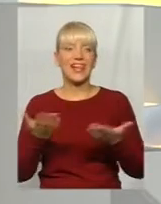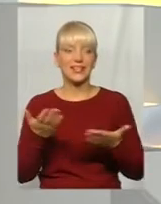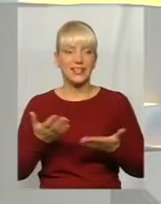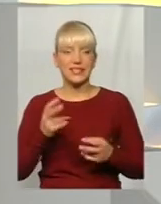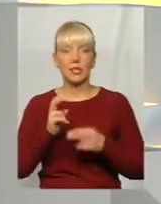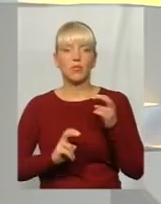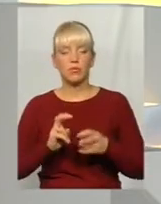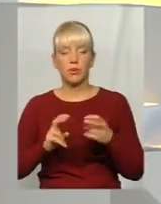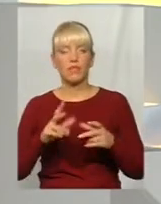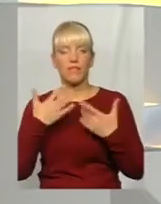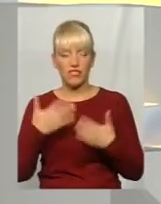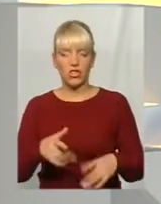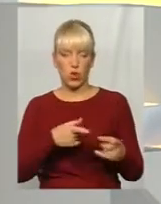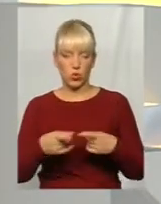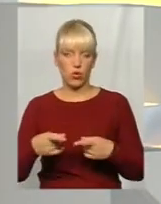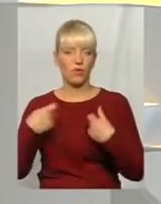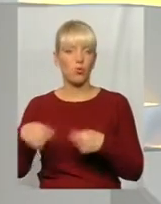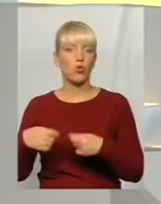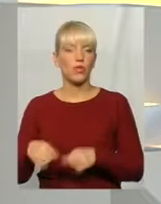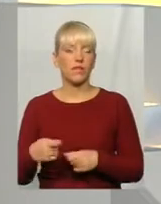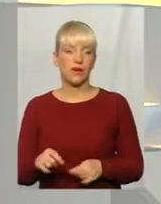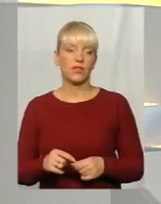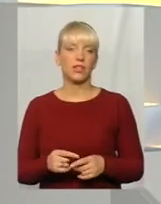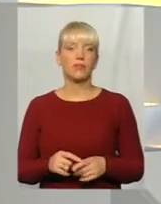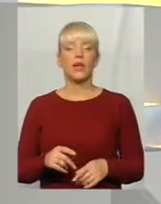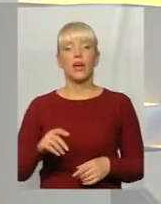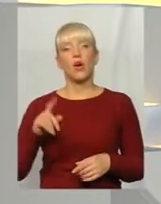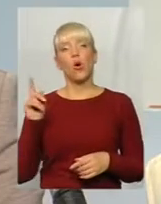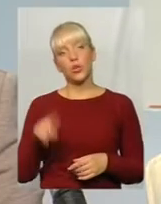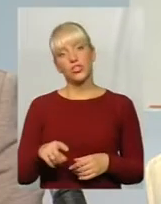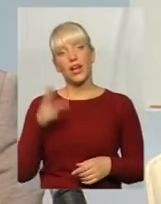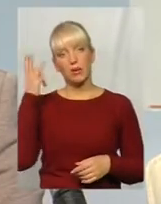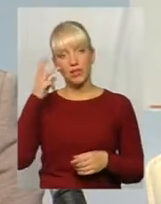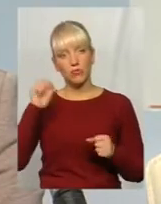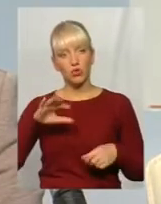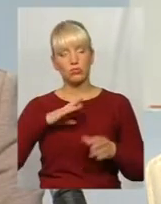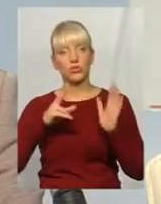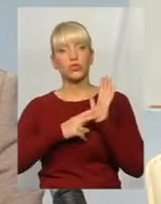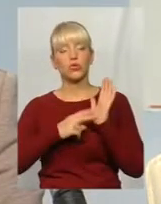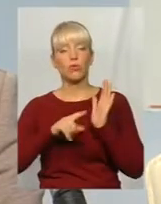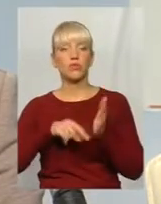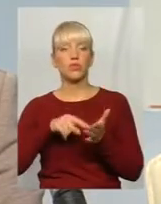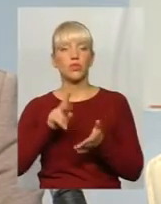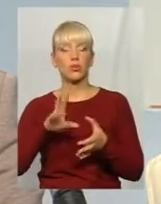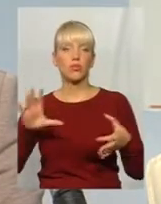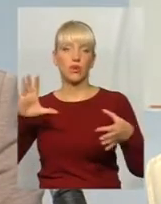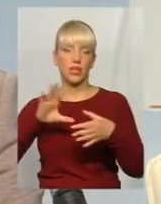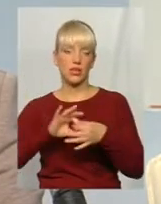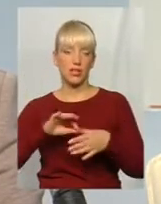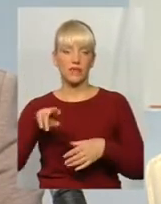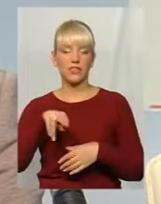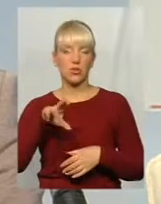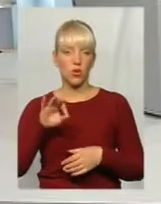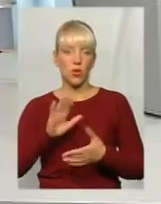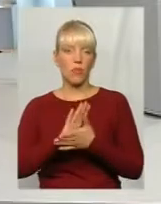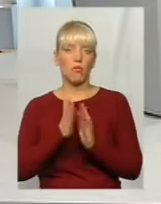щось продавати. Тому, хоча там Хмельницький може бути і там сьомим містом, який приєднався до меморандуму, але він